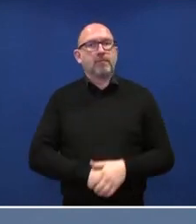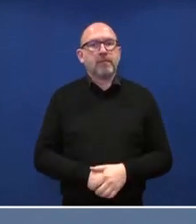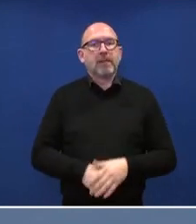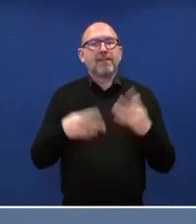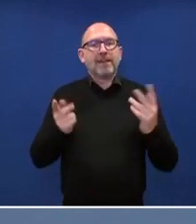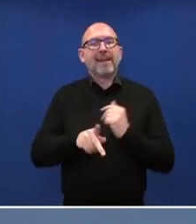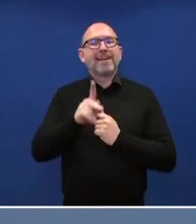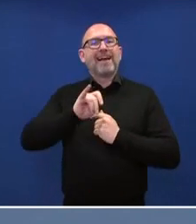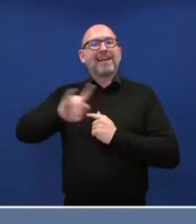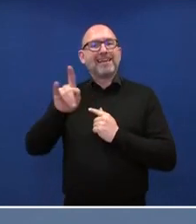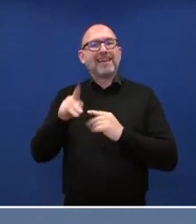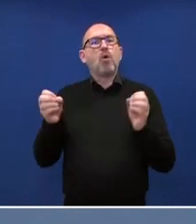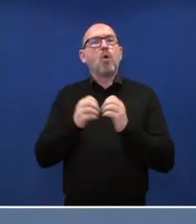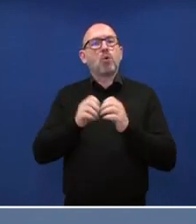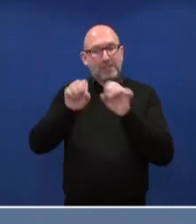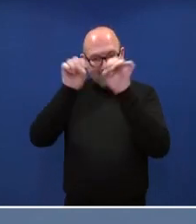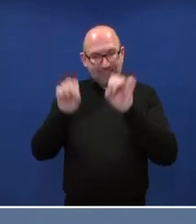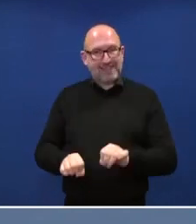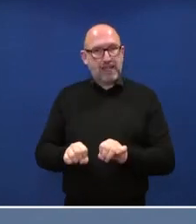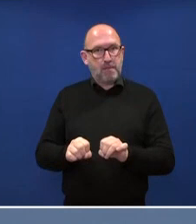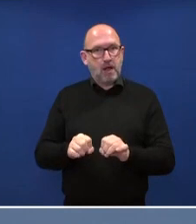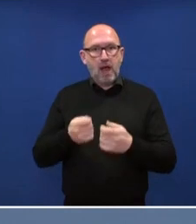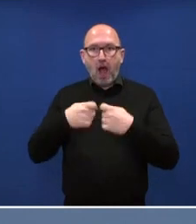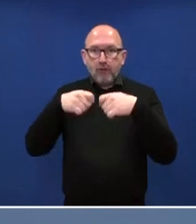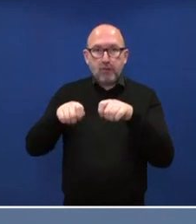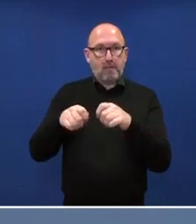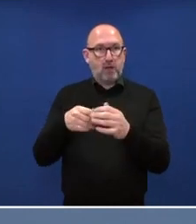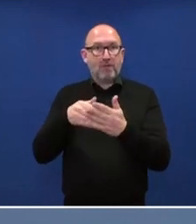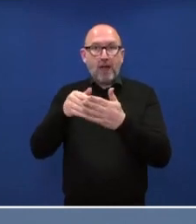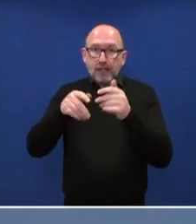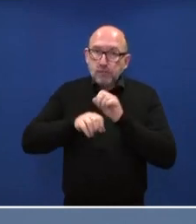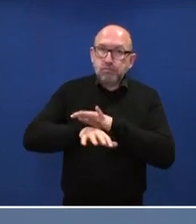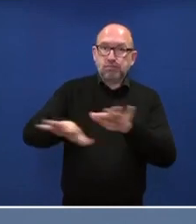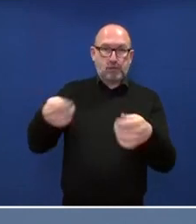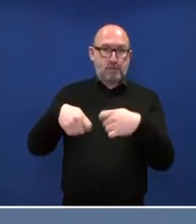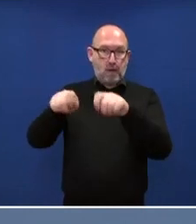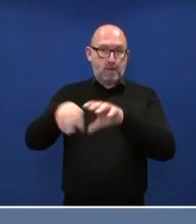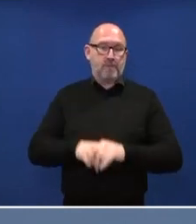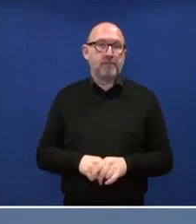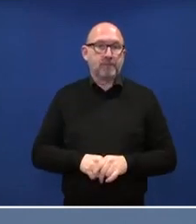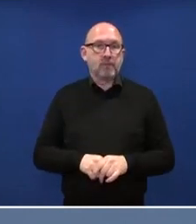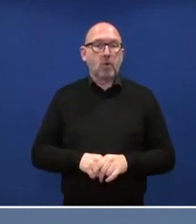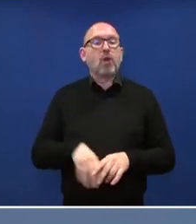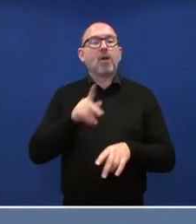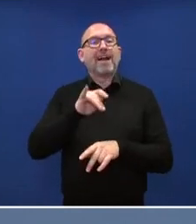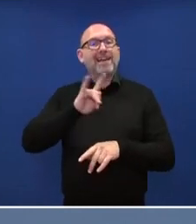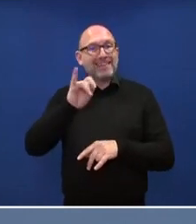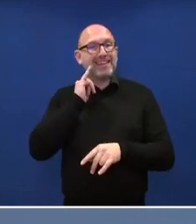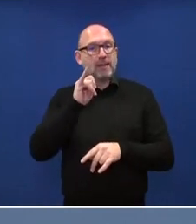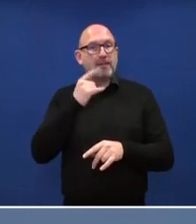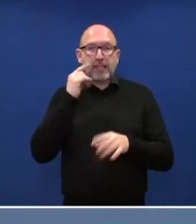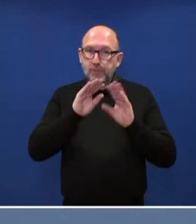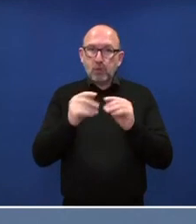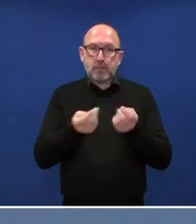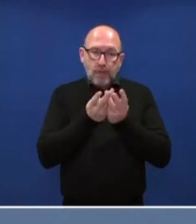-Ökosysteme in Deutschland und Europa weiter auf und auch auszubauen, um die Anwendung von KI in der Breite zu stärken und